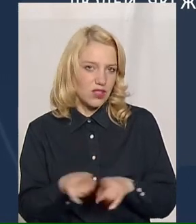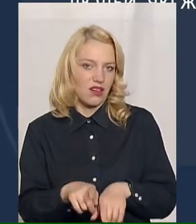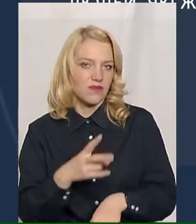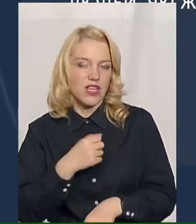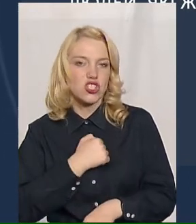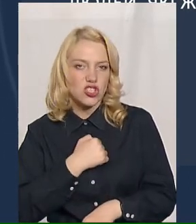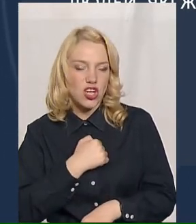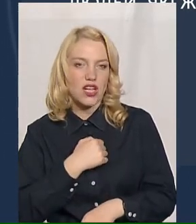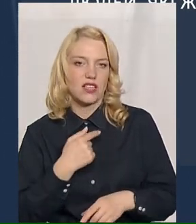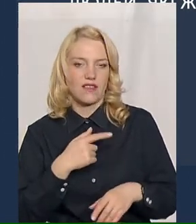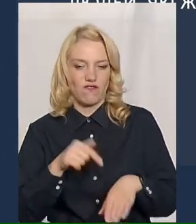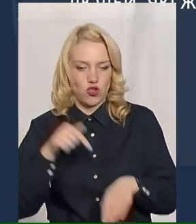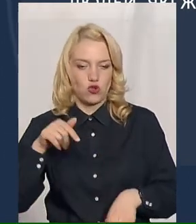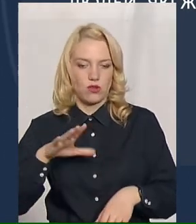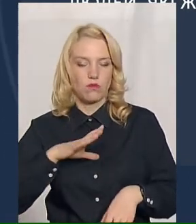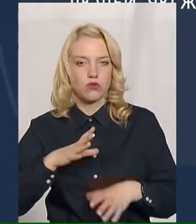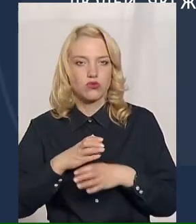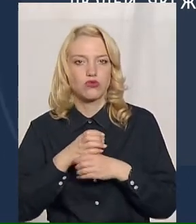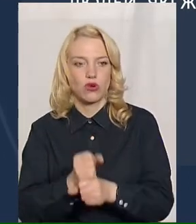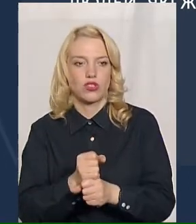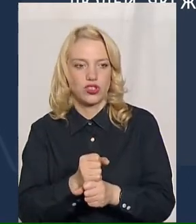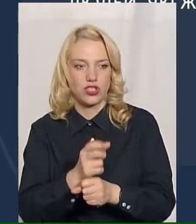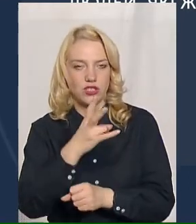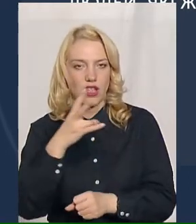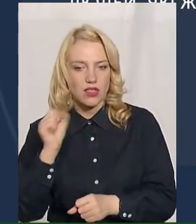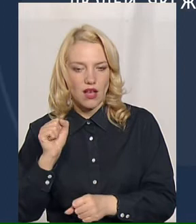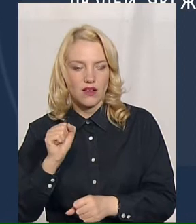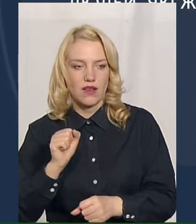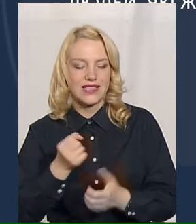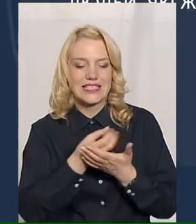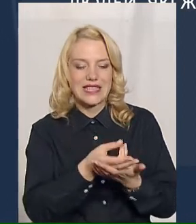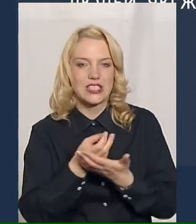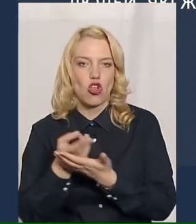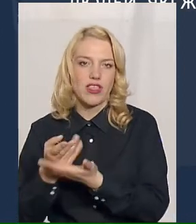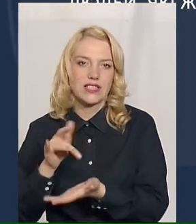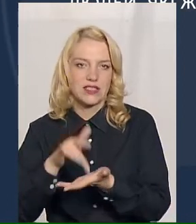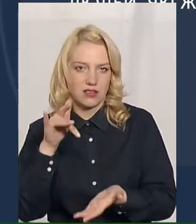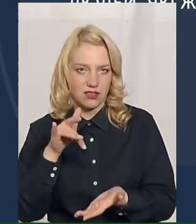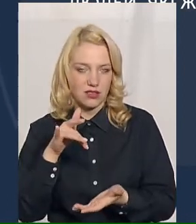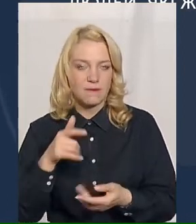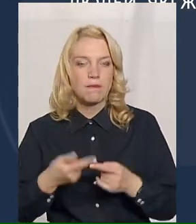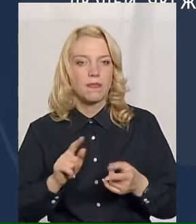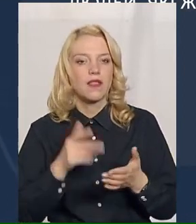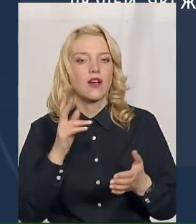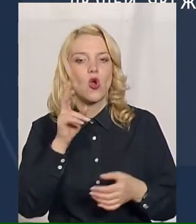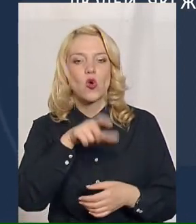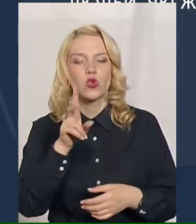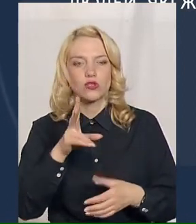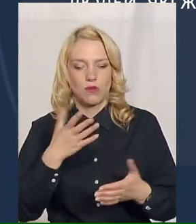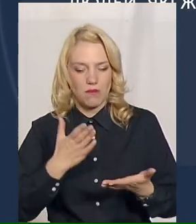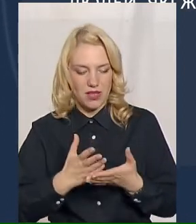Також відчутно було сокращення на стаціонарісній центру. Люди, які мають там супутні